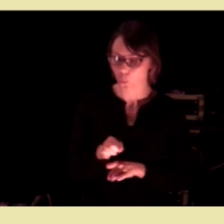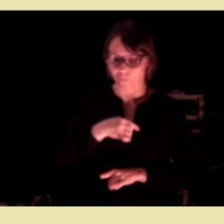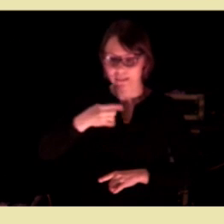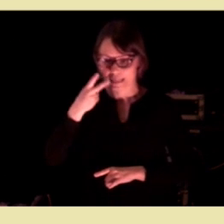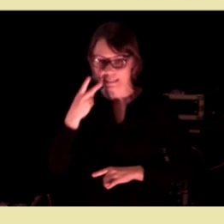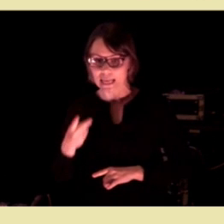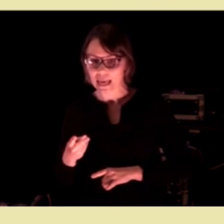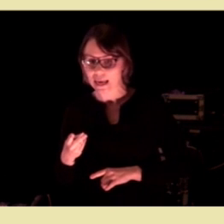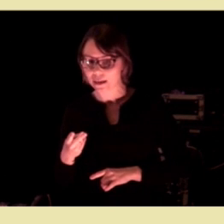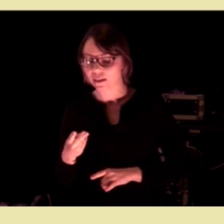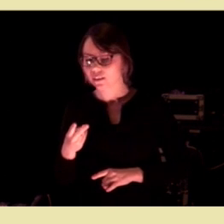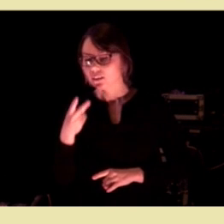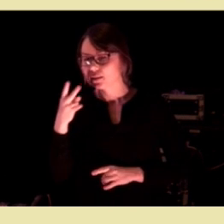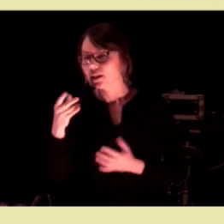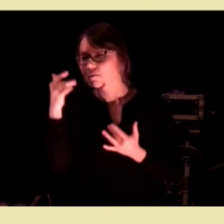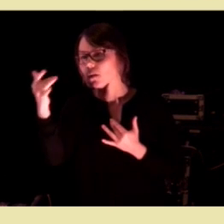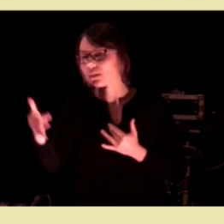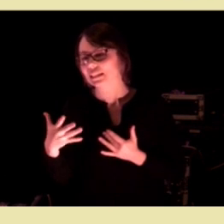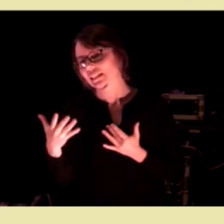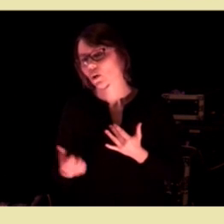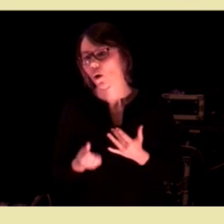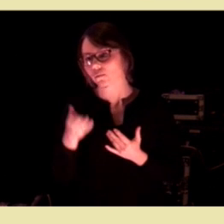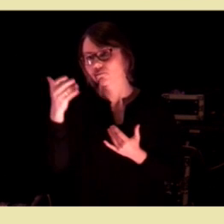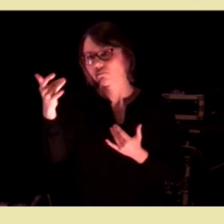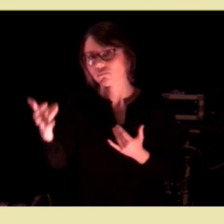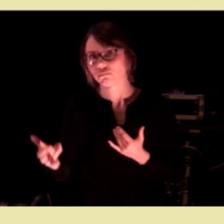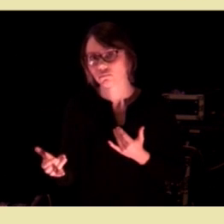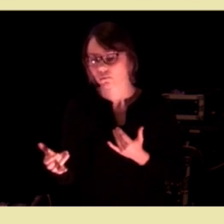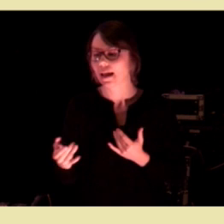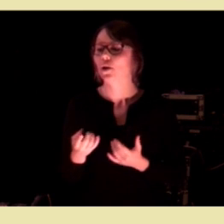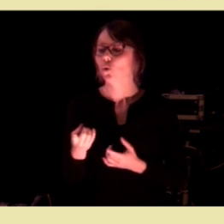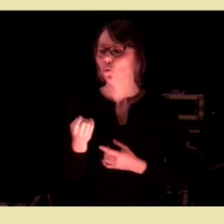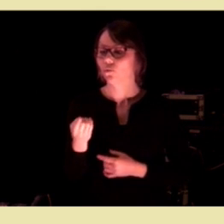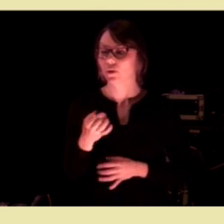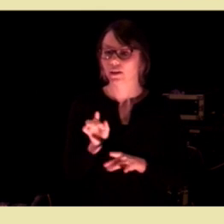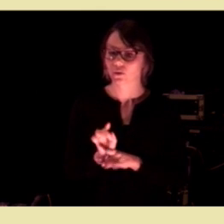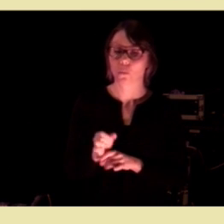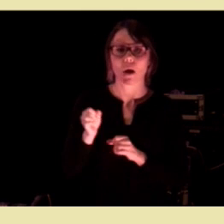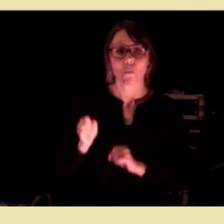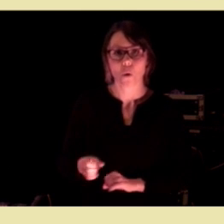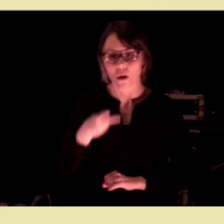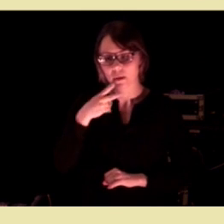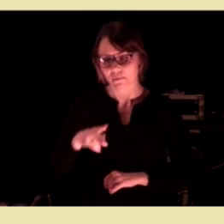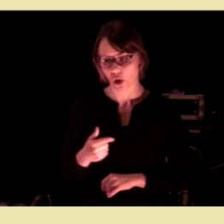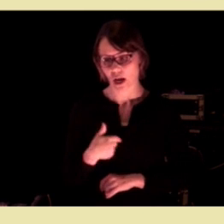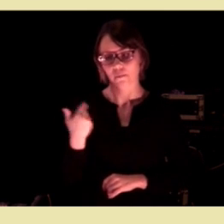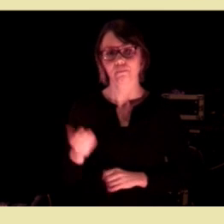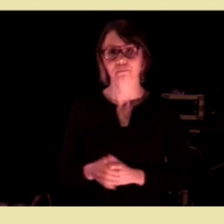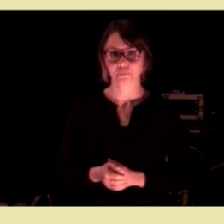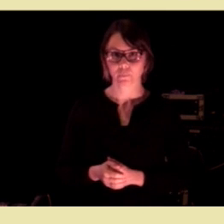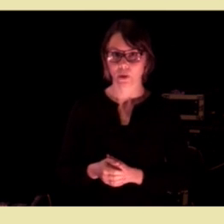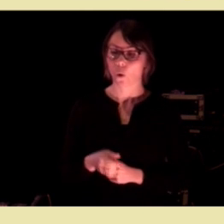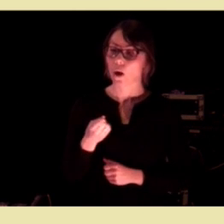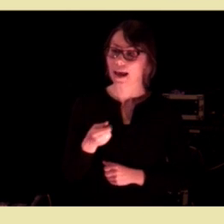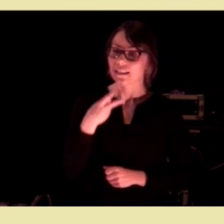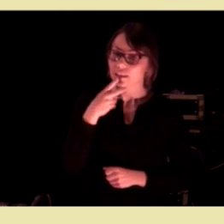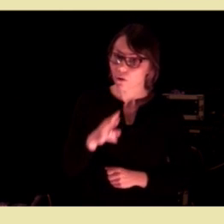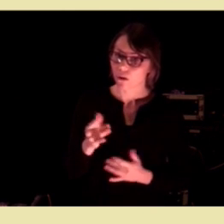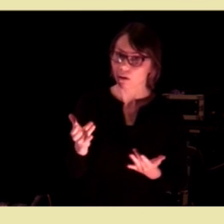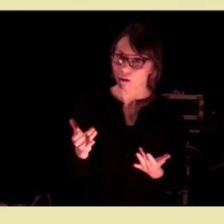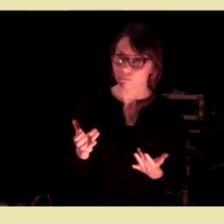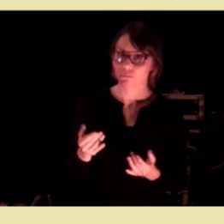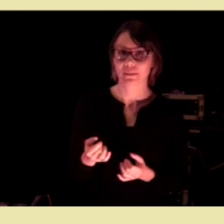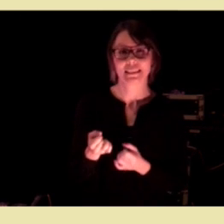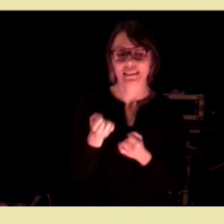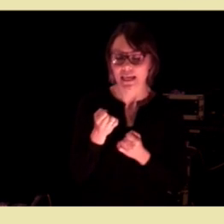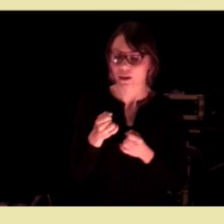vi ser når vi ser noen tiår frem i tid, det er utfordringer som må besvares. Og et av svarene er